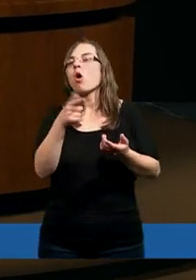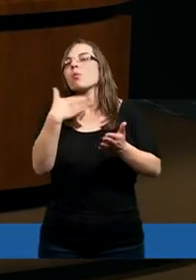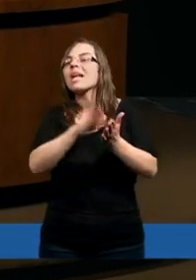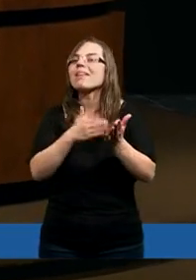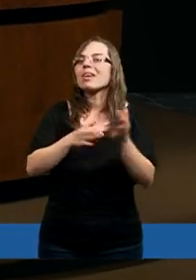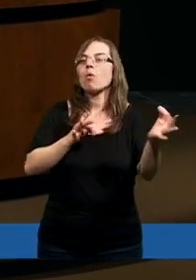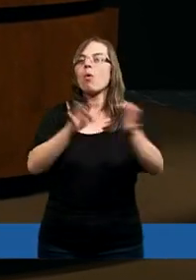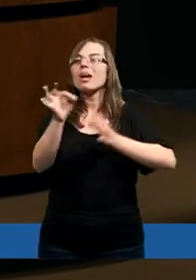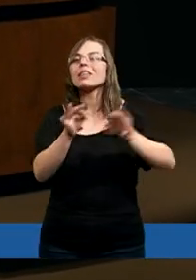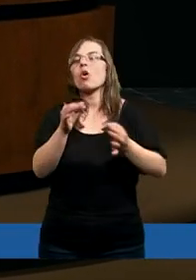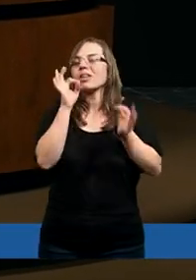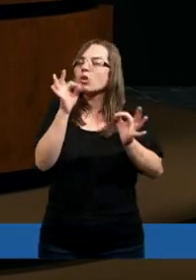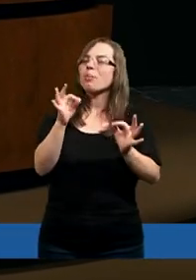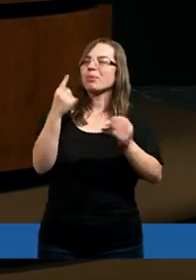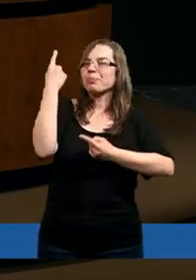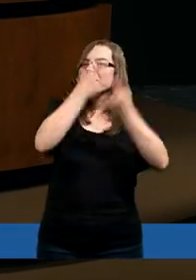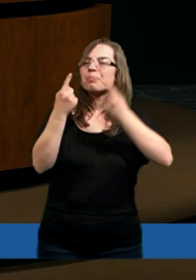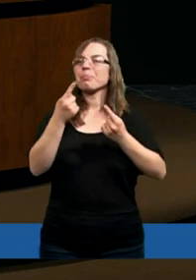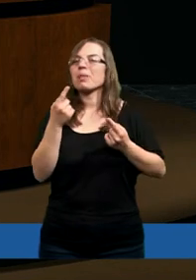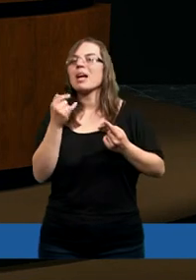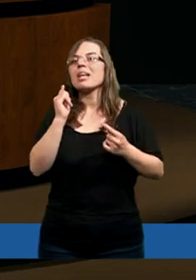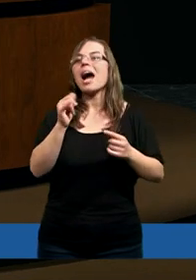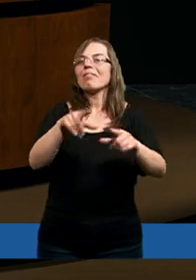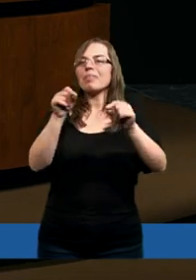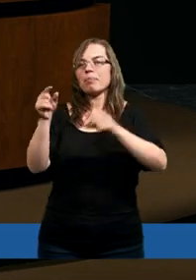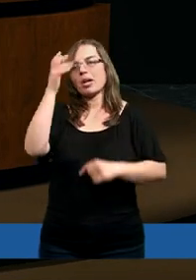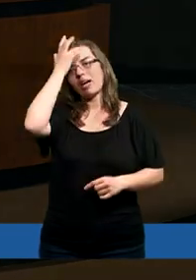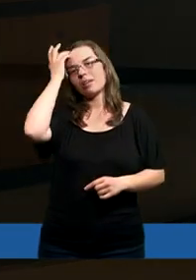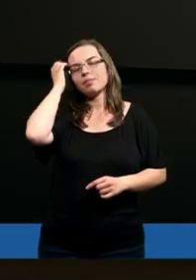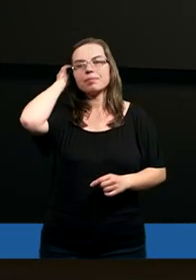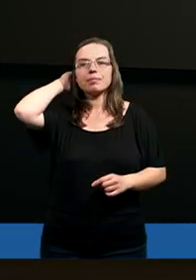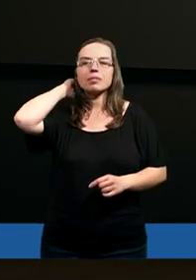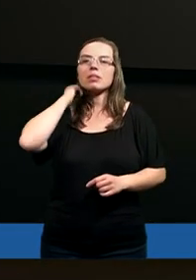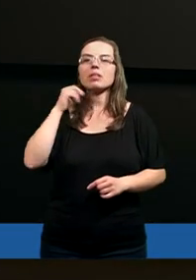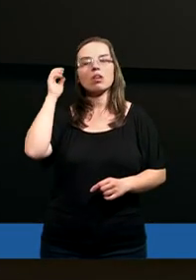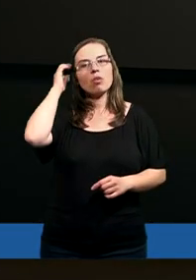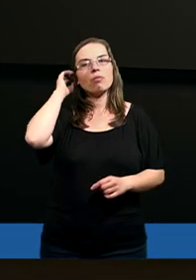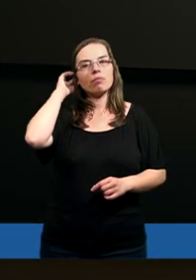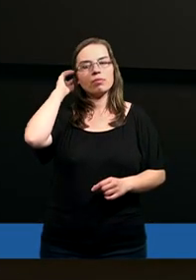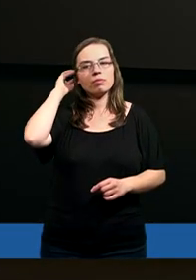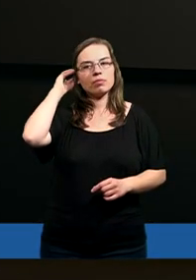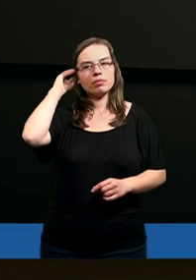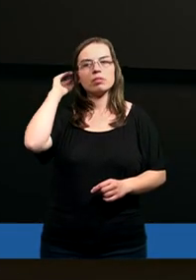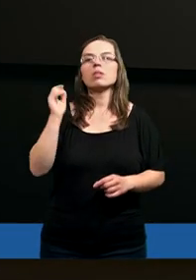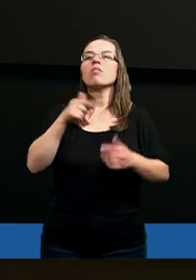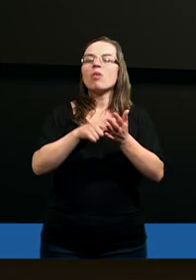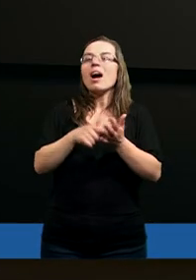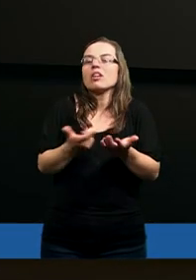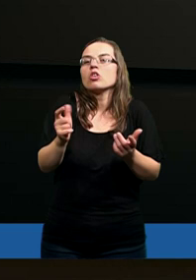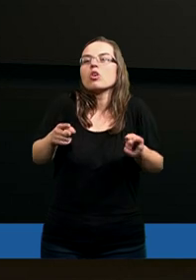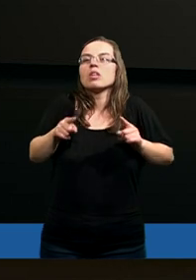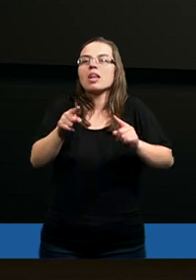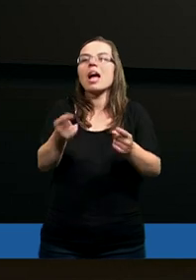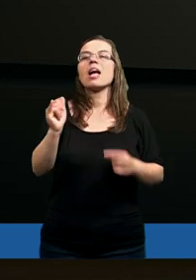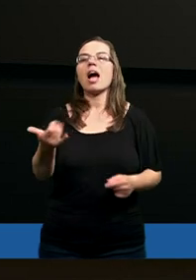niezwykłą obietnicę. W czasach Piotra jest podobnie. No właśnie, co się